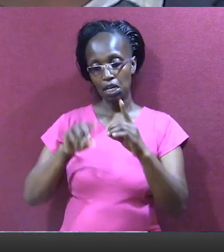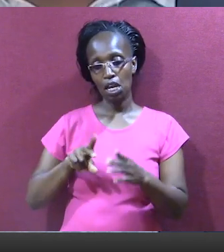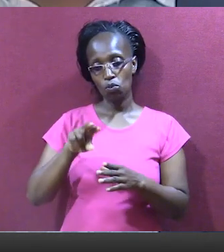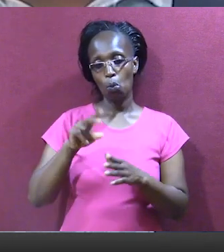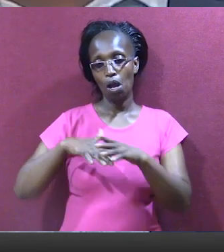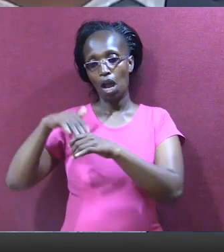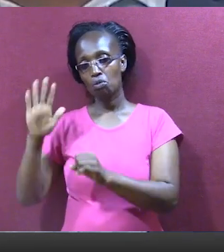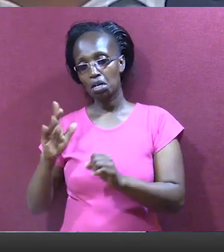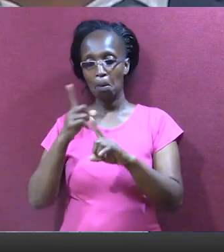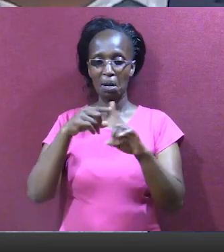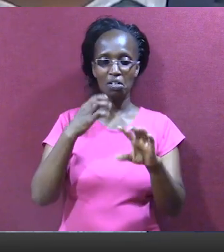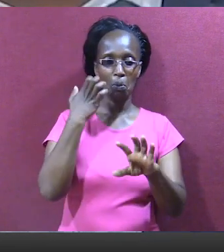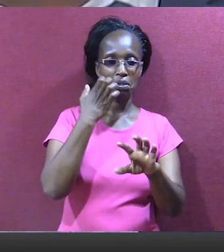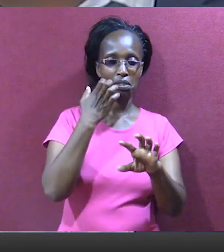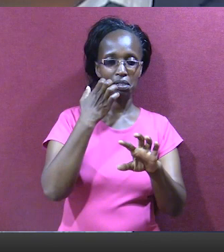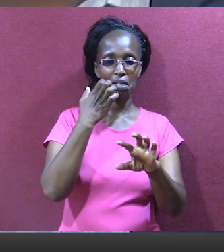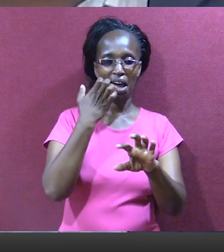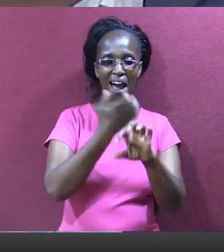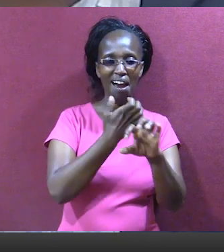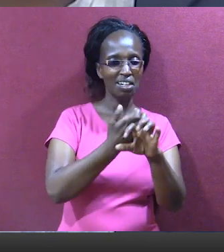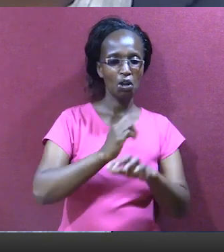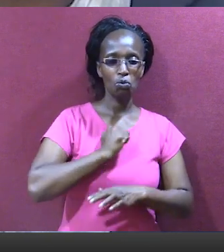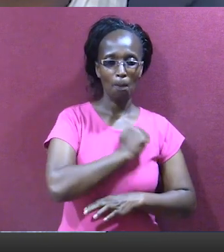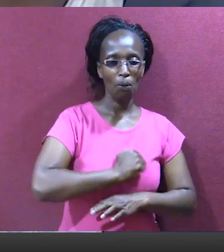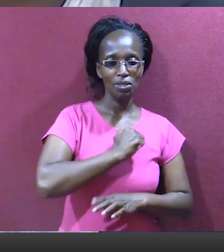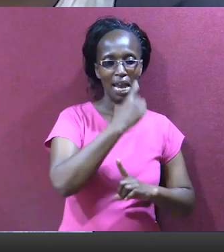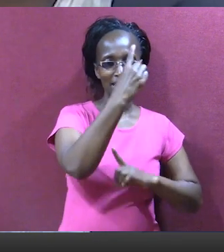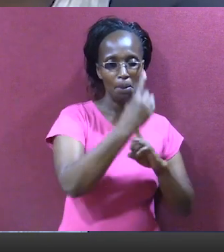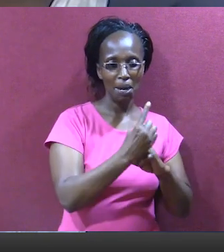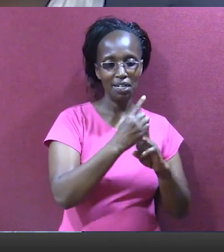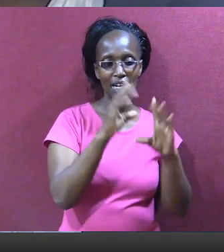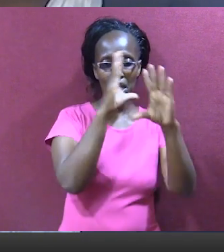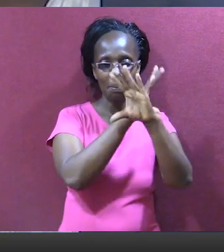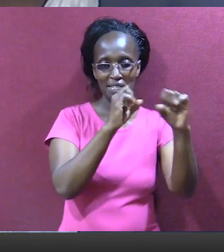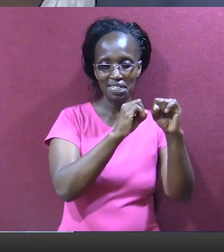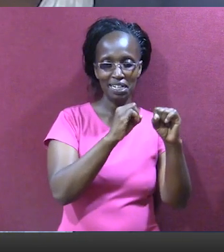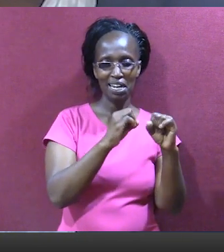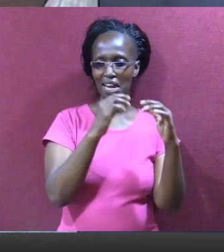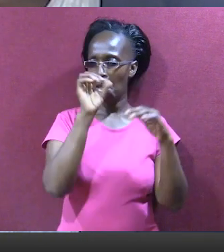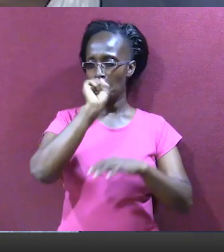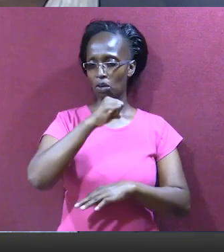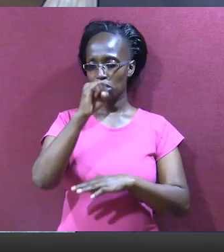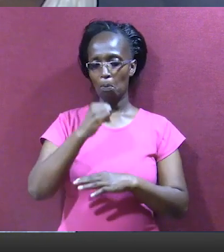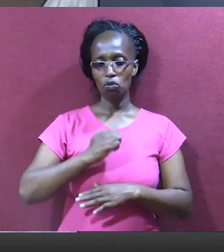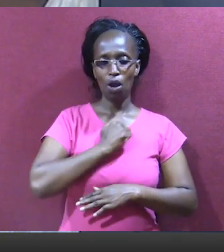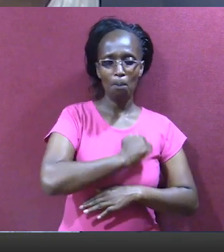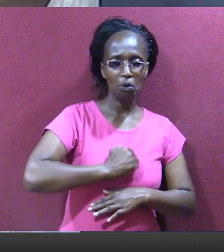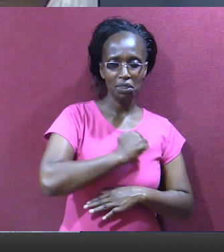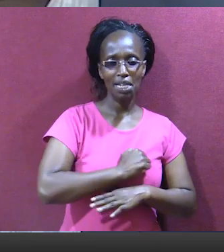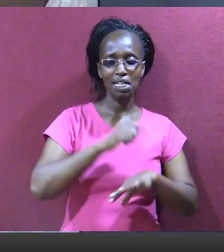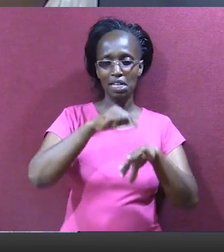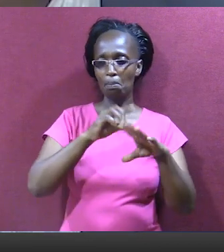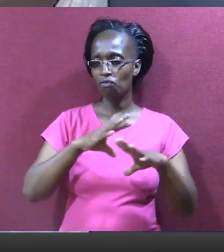To apologize, have you met the president? There's no apology about it, I went there for development You don't apologize when you